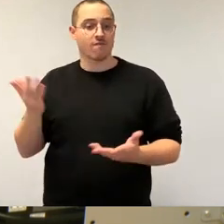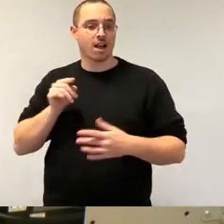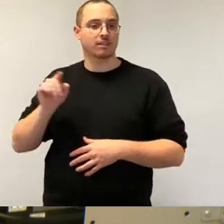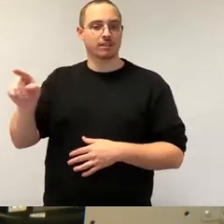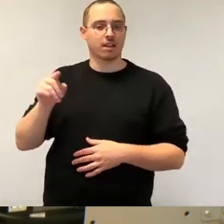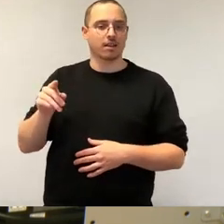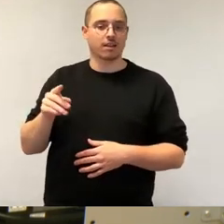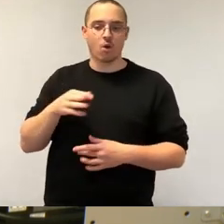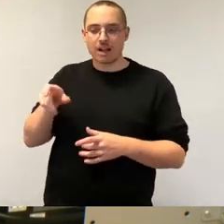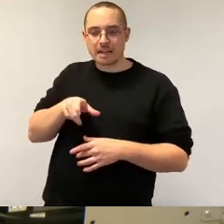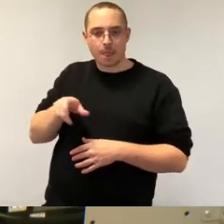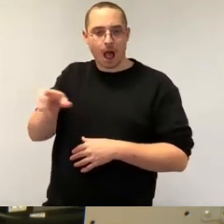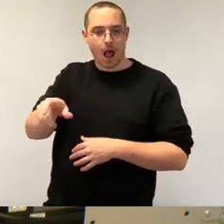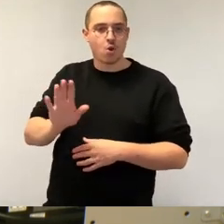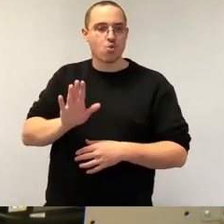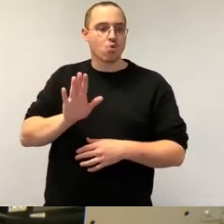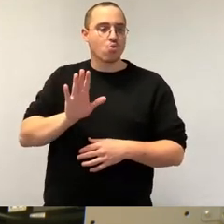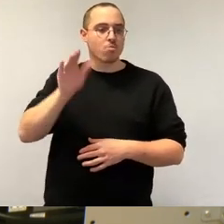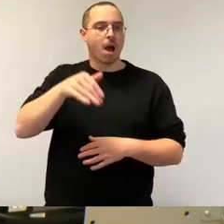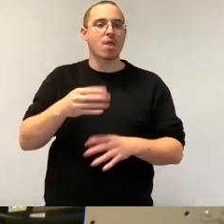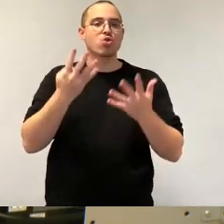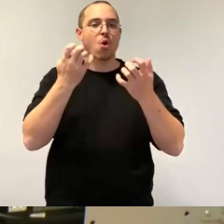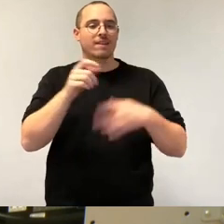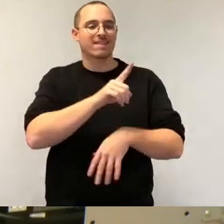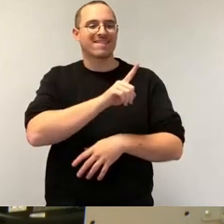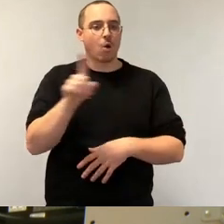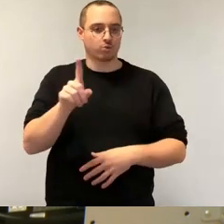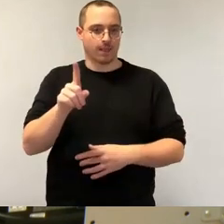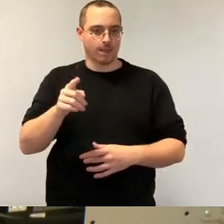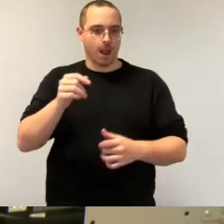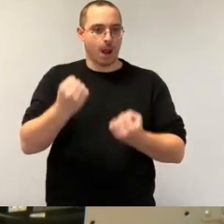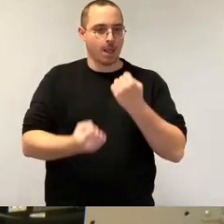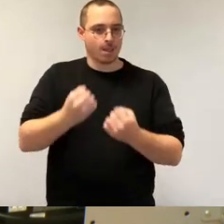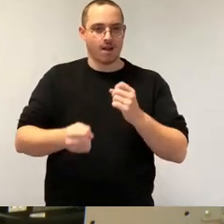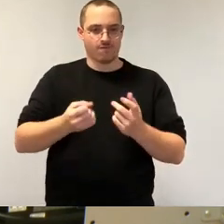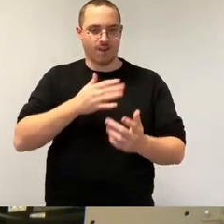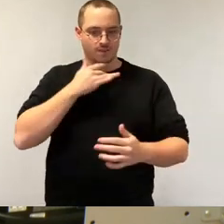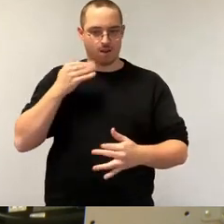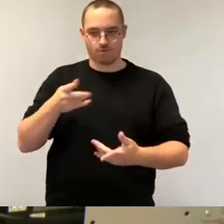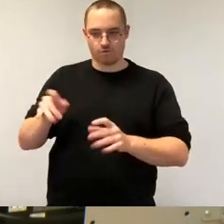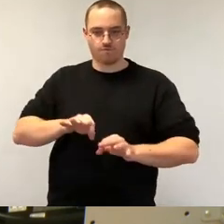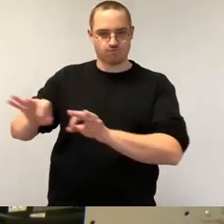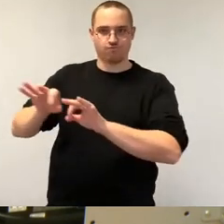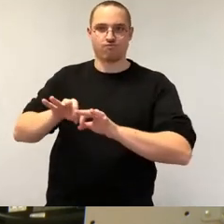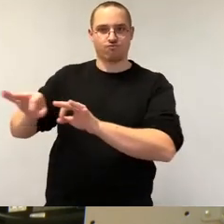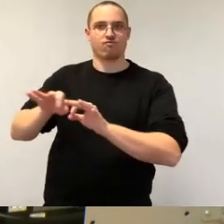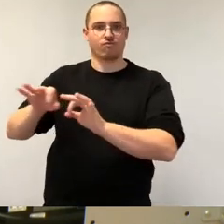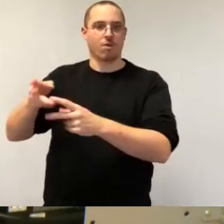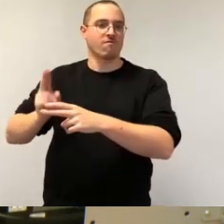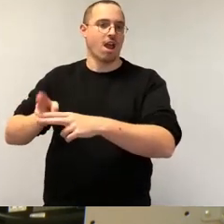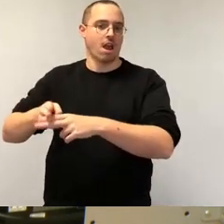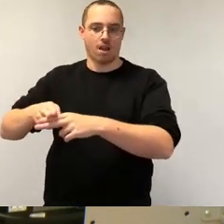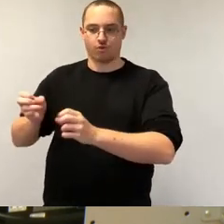mich mit Stolz zu sehen, was unsere Sachsenenergie in kürzester Zeit und mit höchster Kompetenz realisiert und somit für